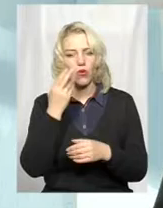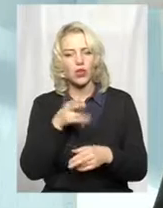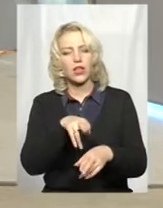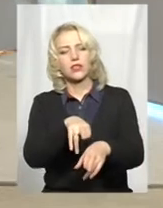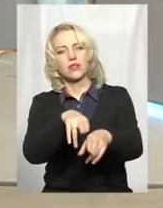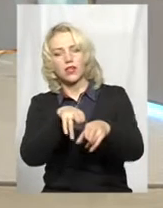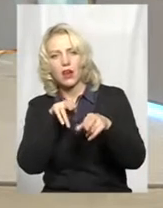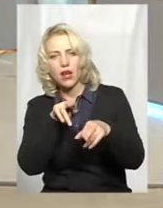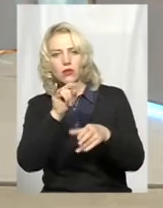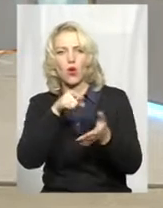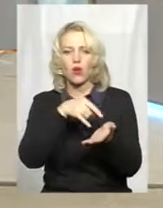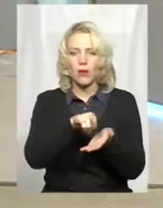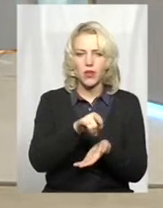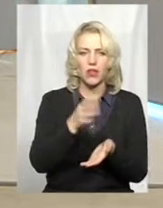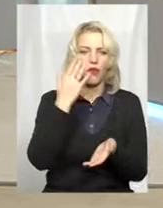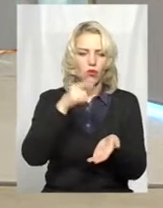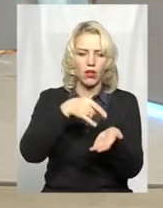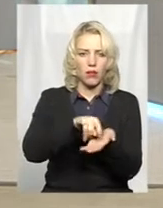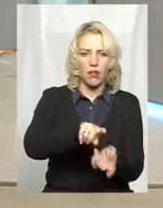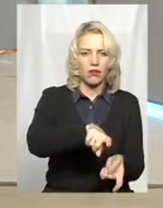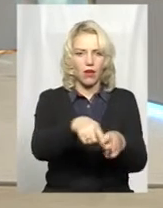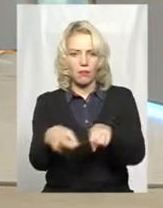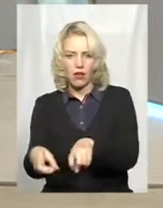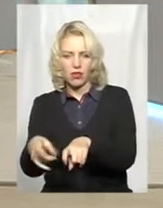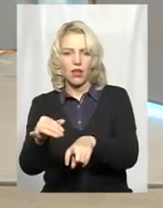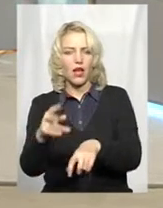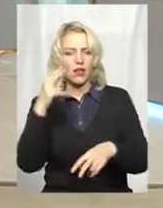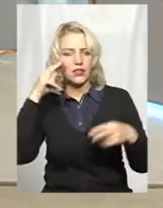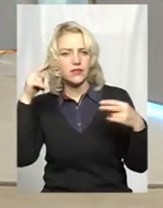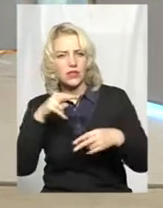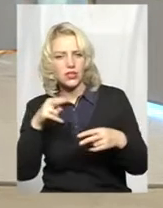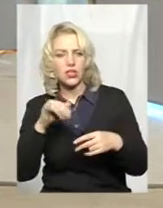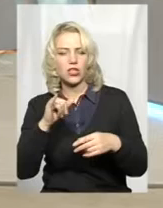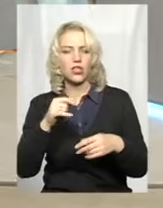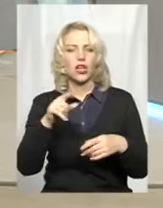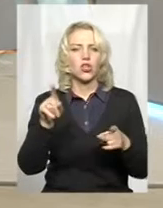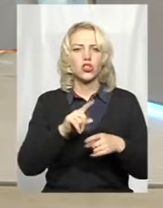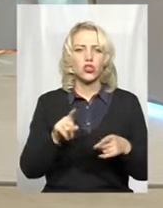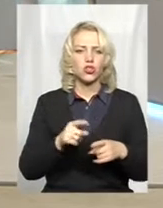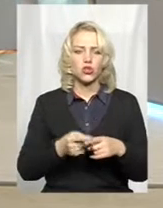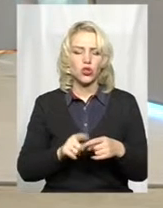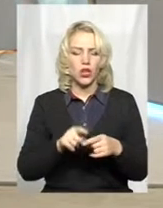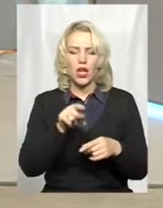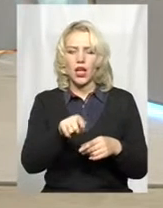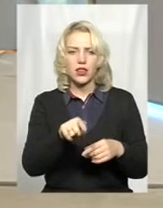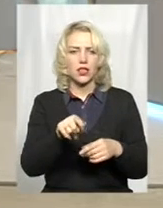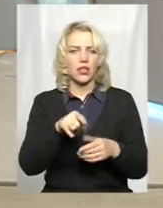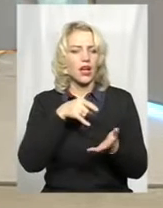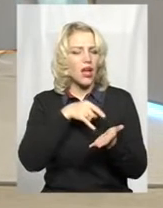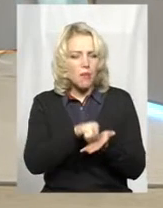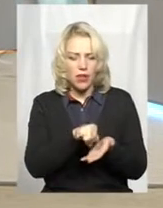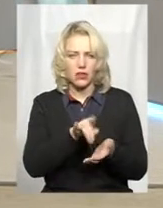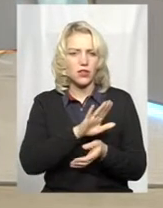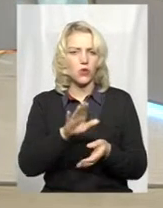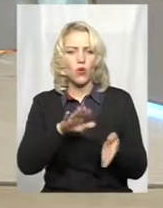коли він падає, і потім ще освидетельствують, що він випал не від сердечного приступу, а іменно від пострілу мисливця.